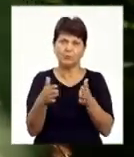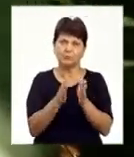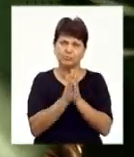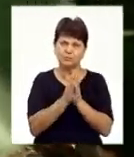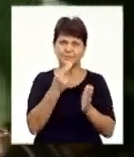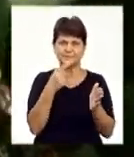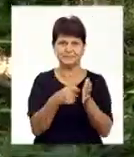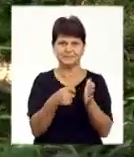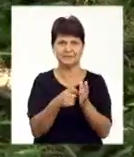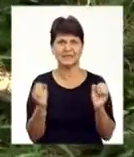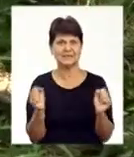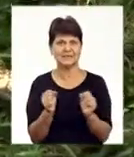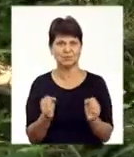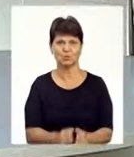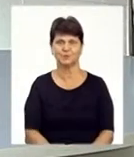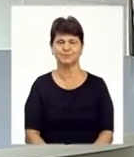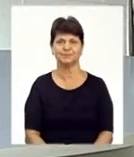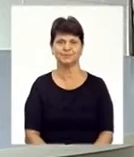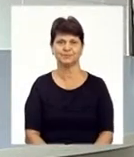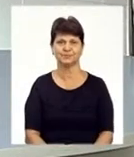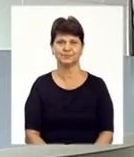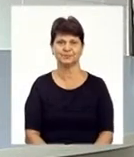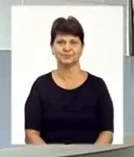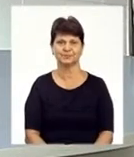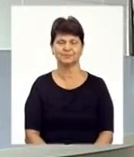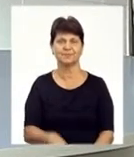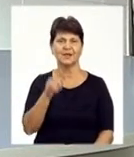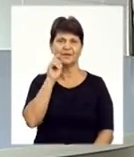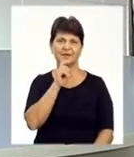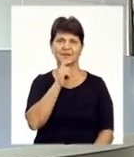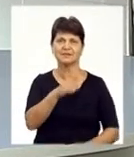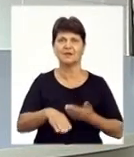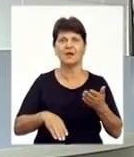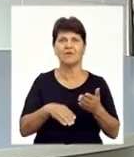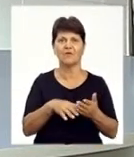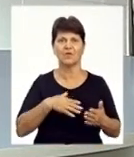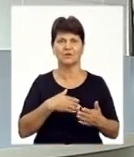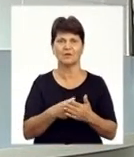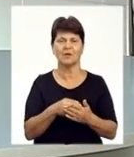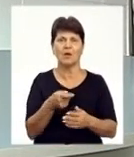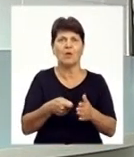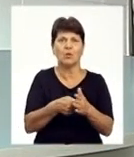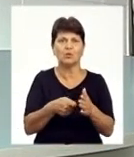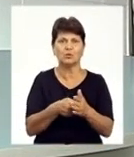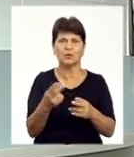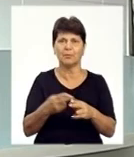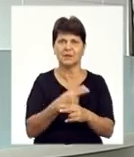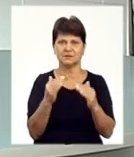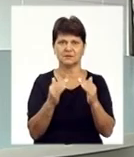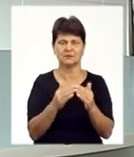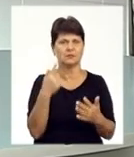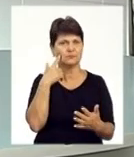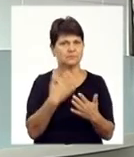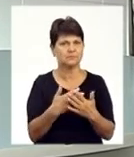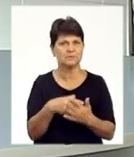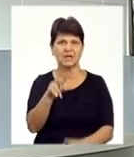Карбівська, Юрій Добровольський, новини. У Вінниці волонтери годують без хатченків. Таких у місці близько